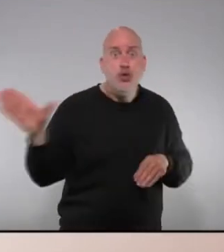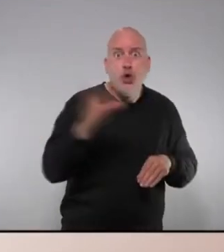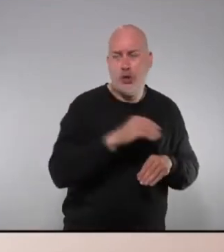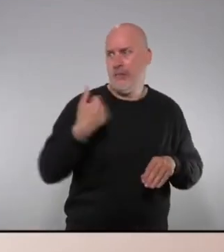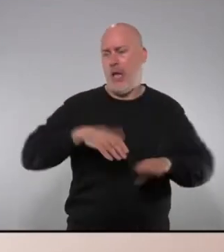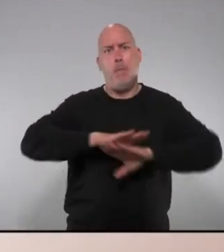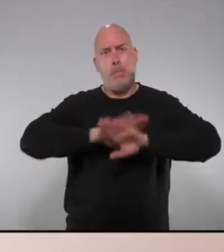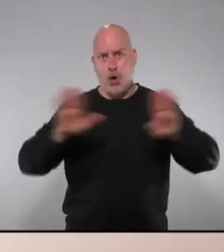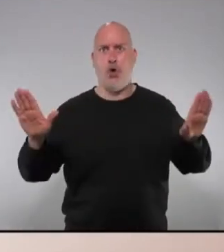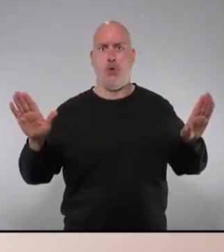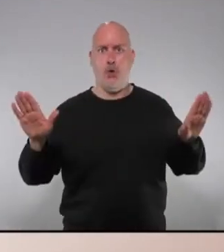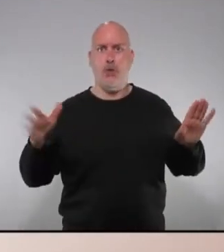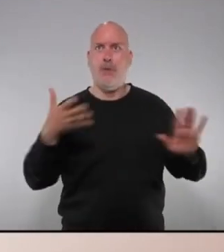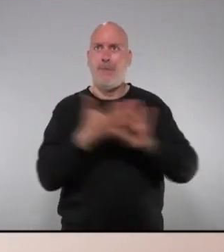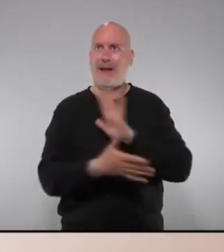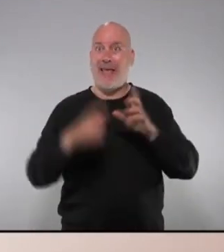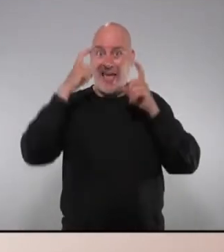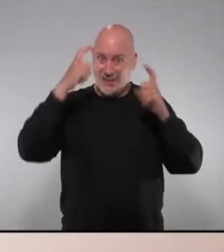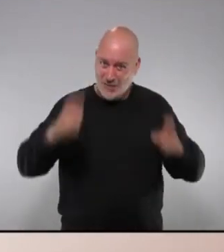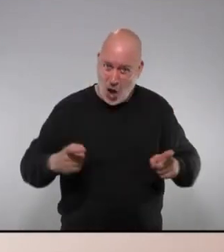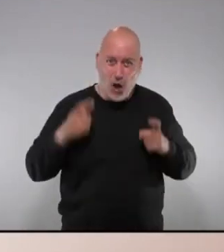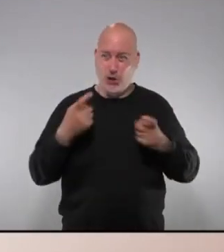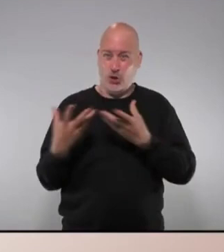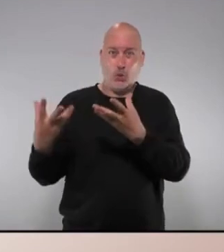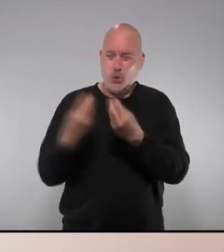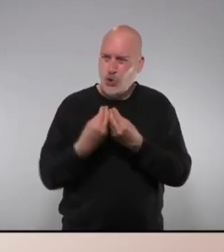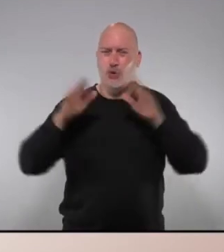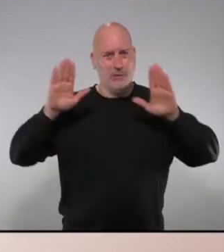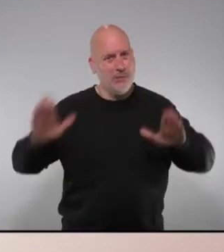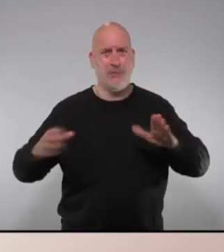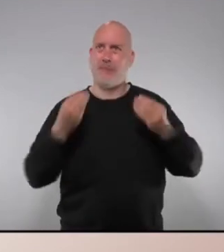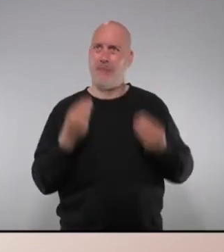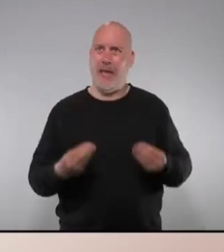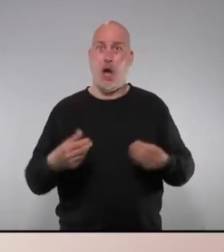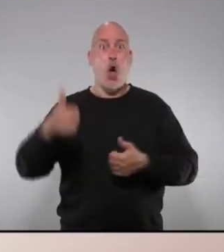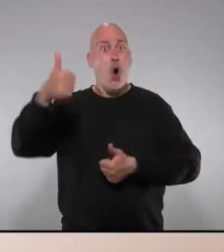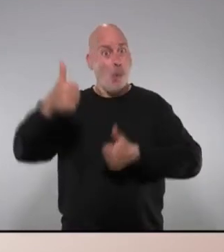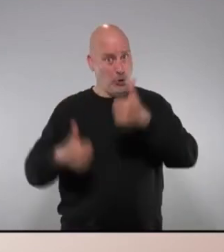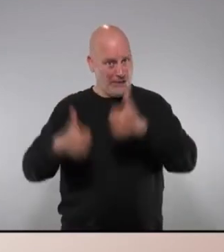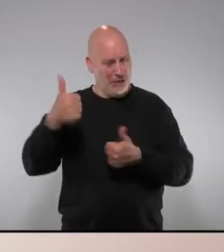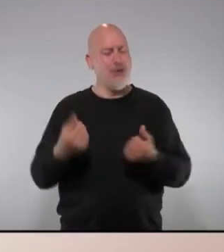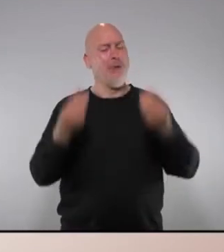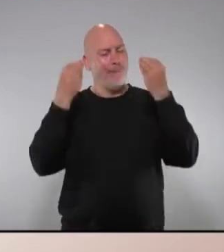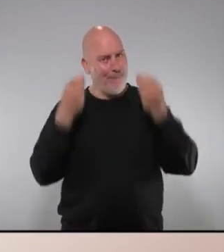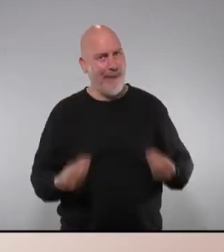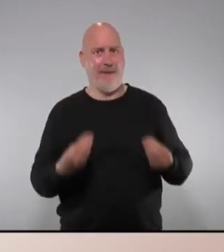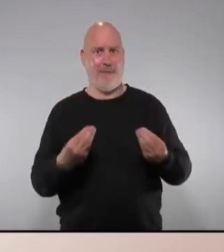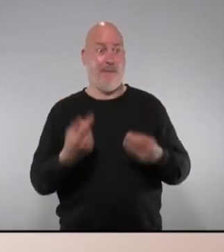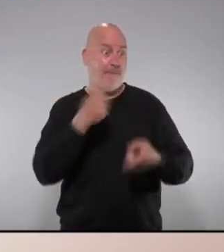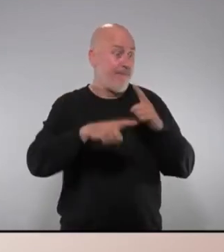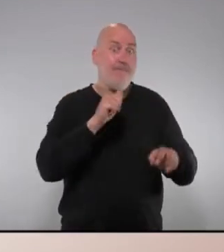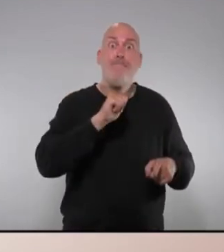prou perquè fem un esforç desesperat i conjunt de fer oposició i canviar aquestes males